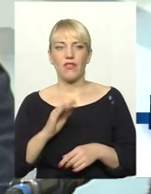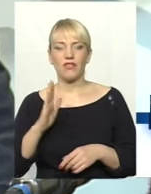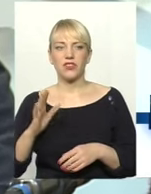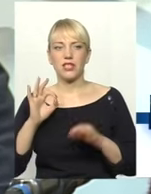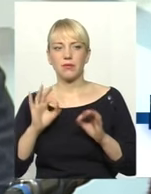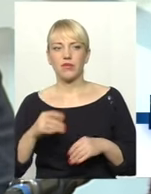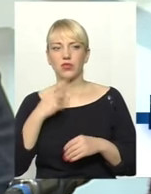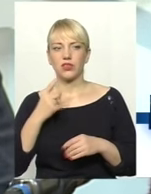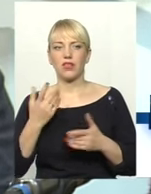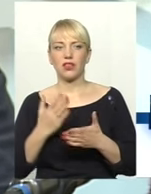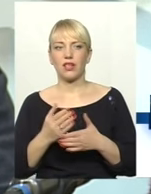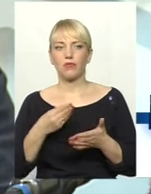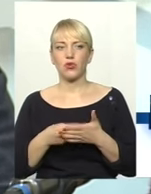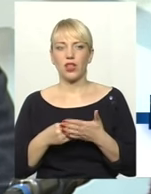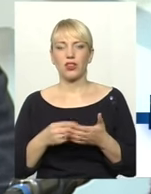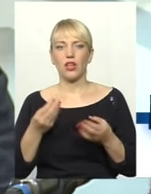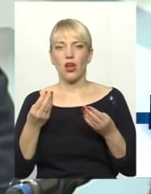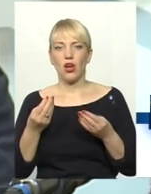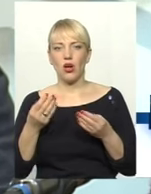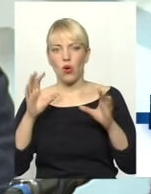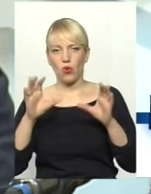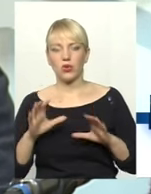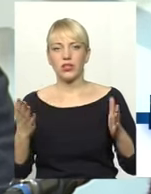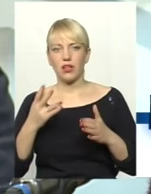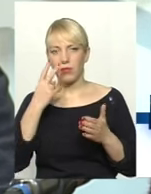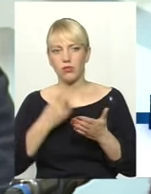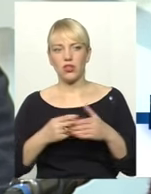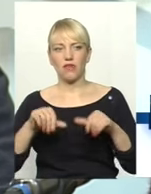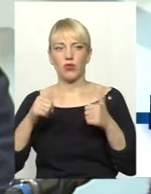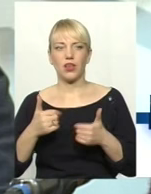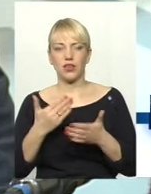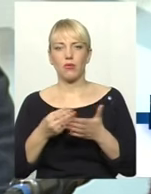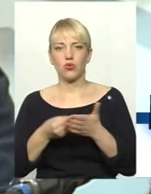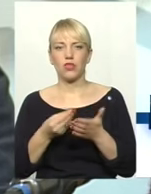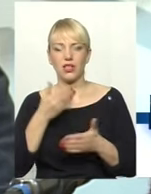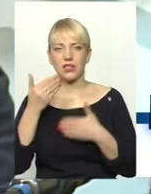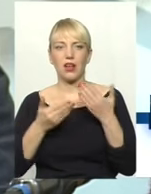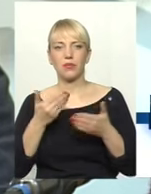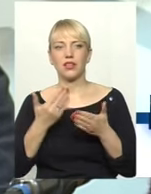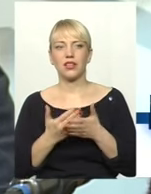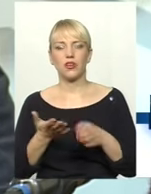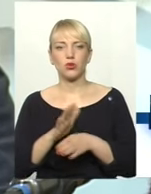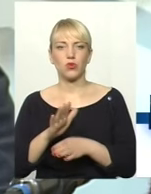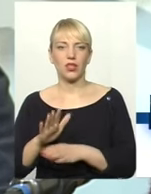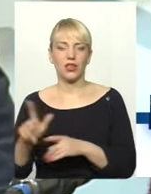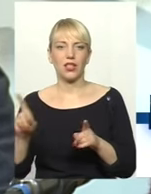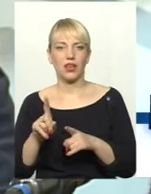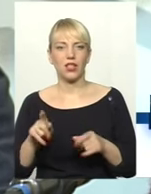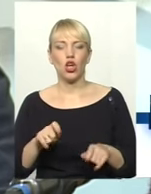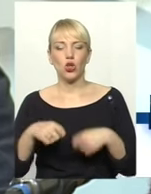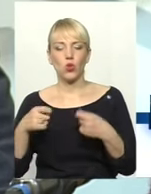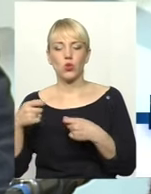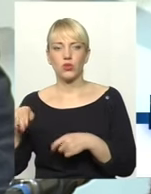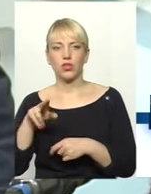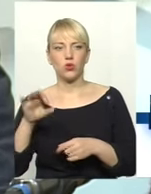правду, що є бюджетний кодекс, який передбачає формування. Є бюджетні запити головних розпорядників, які доносять